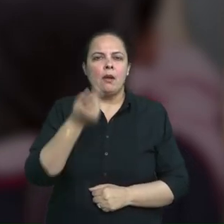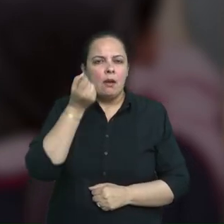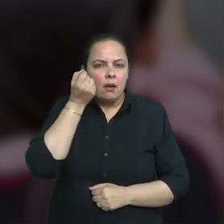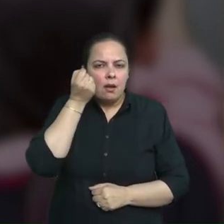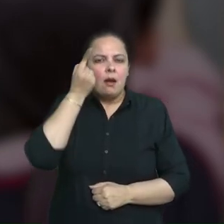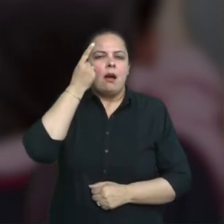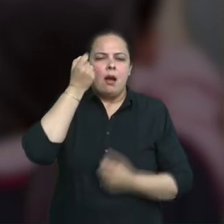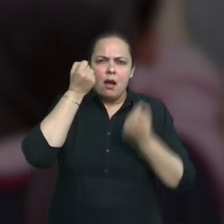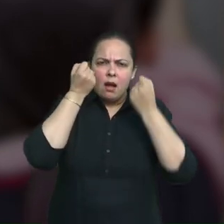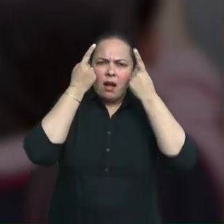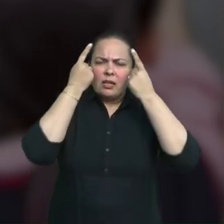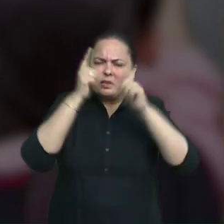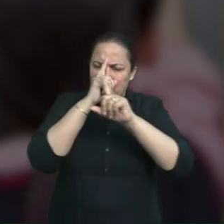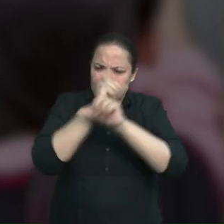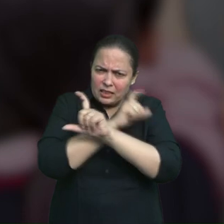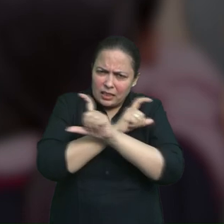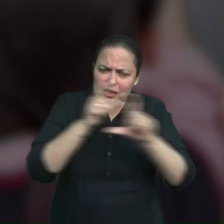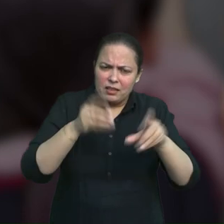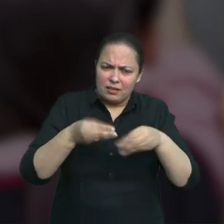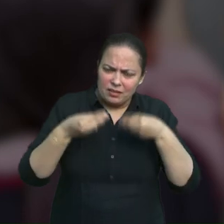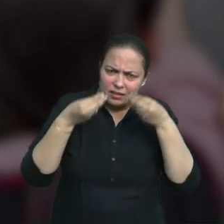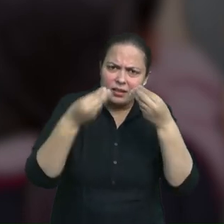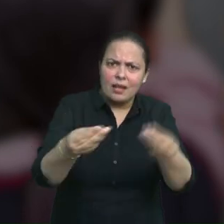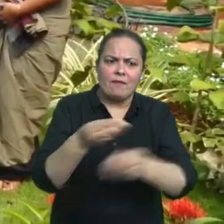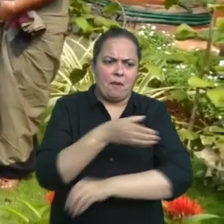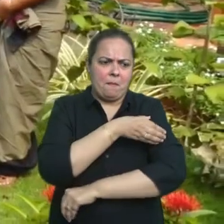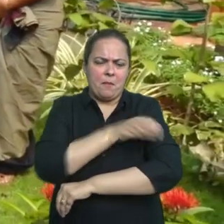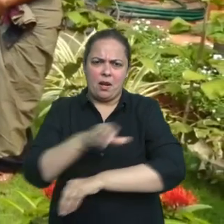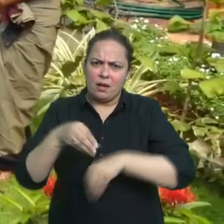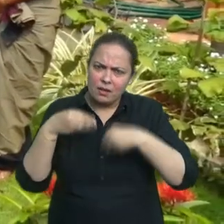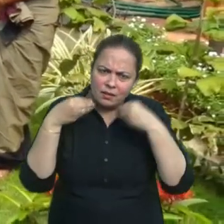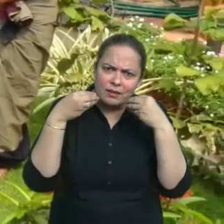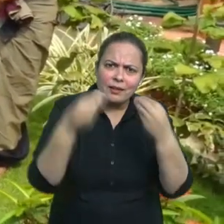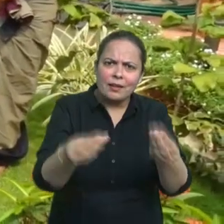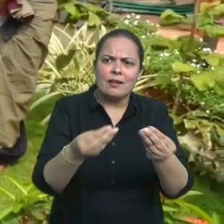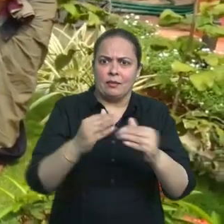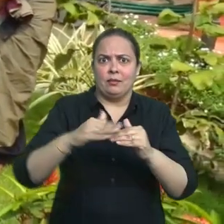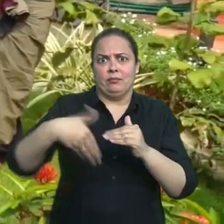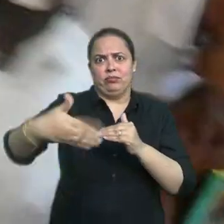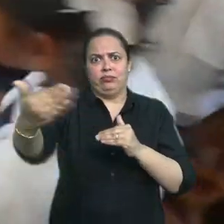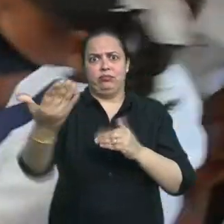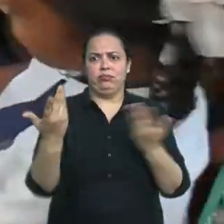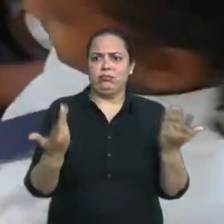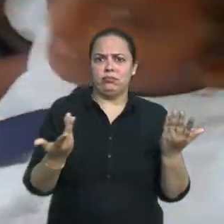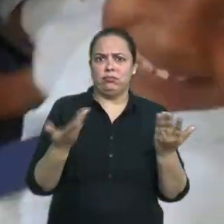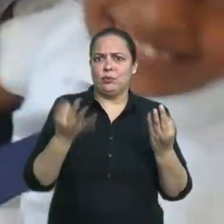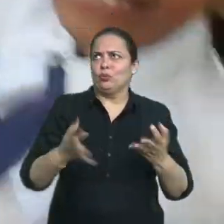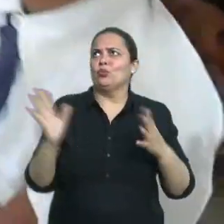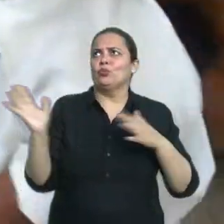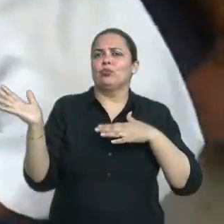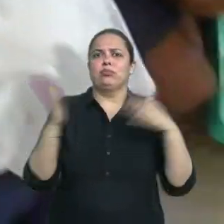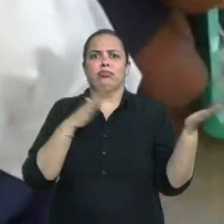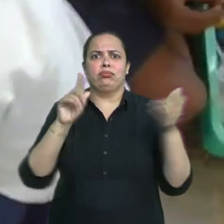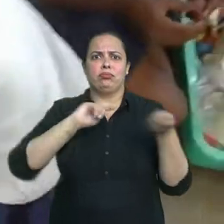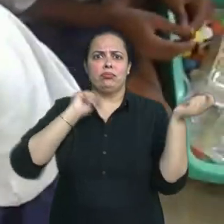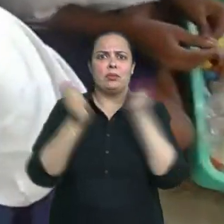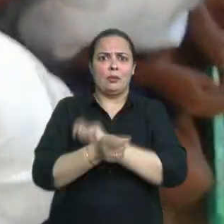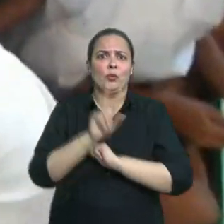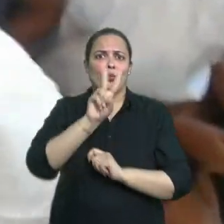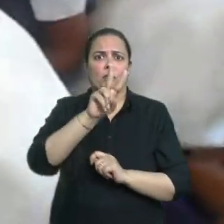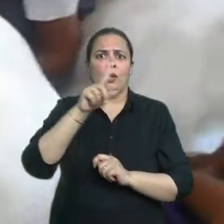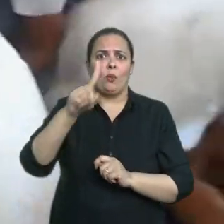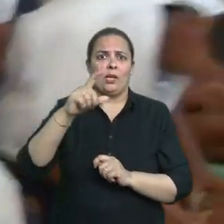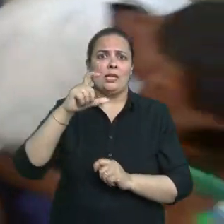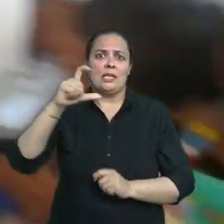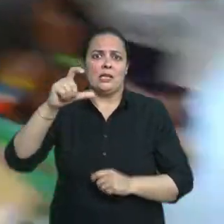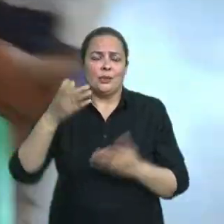गणित के साथ एक तीसरा विशे हमारे आसपास की दुनिया संशामिल किया गया है। इसके